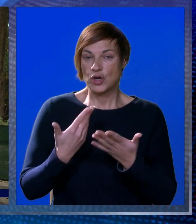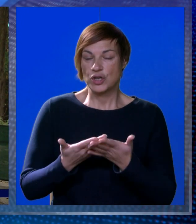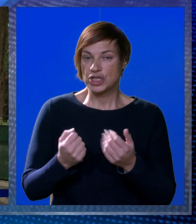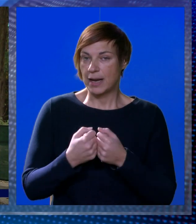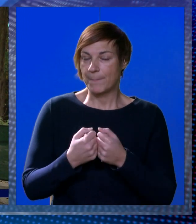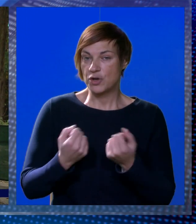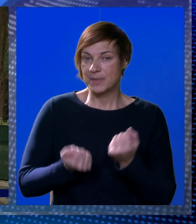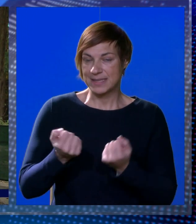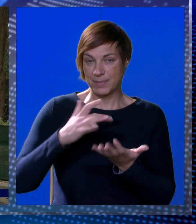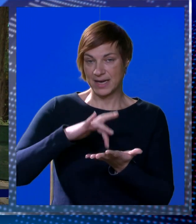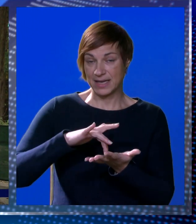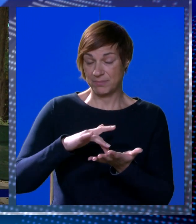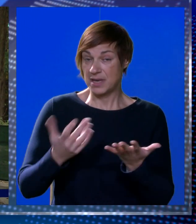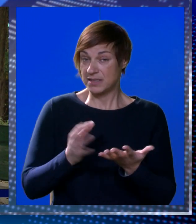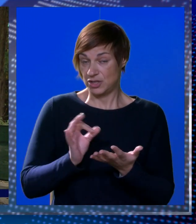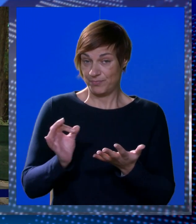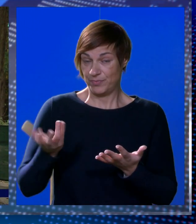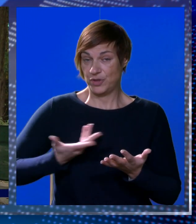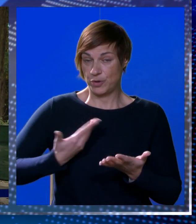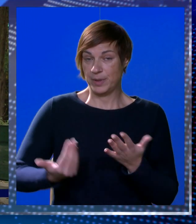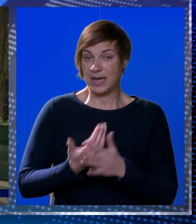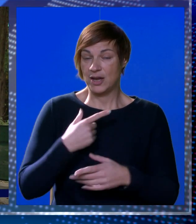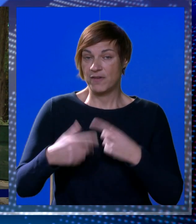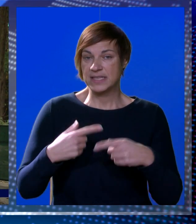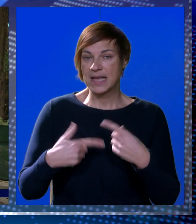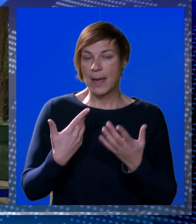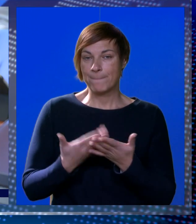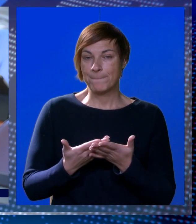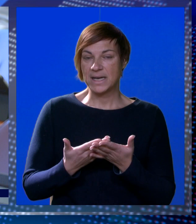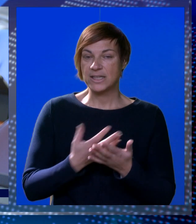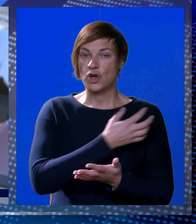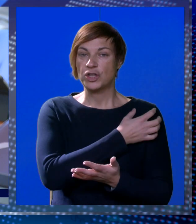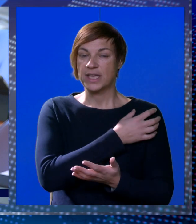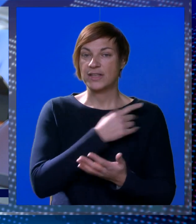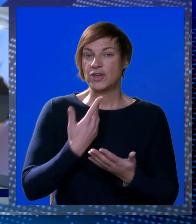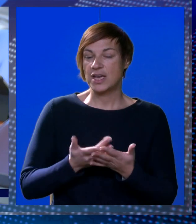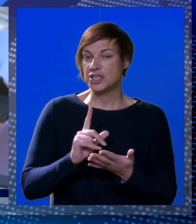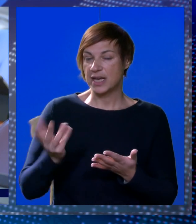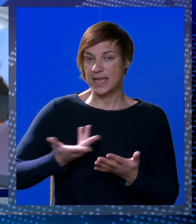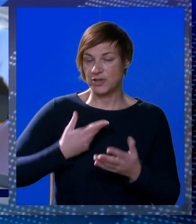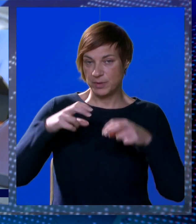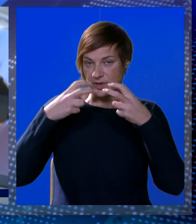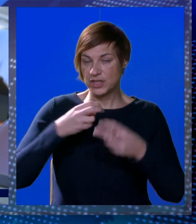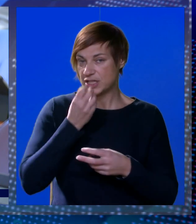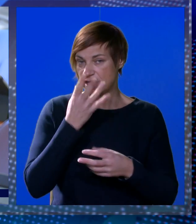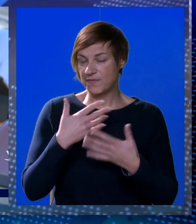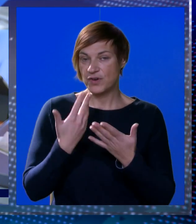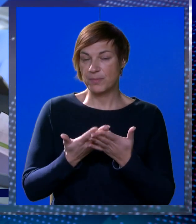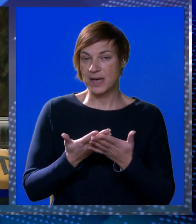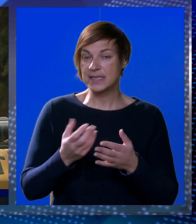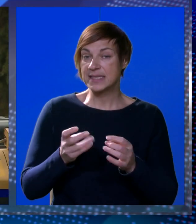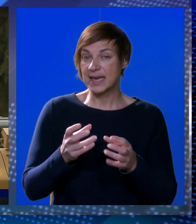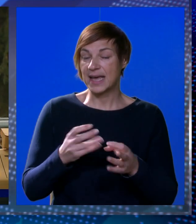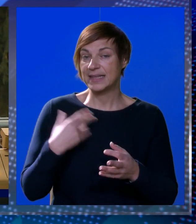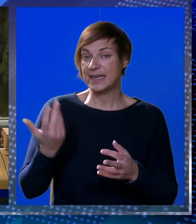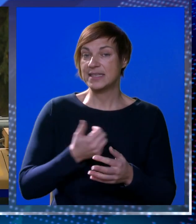hoće li njihova borba za parking mjesto uroditi plodom, dobila je novi zaplet. Dok od gradonačelnika i dalje ne dobivaju tražene informacije,